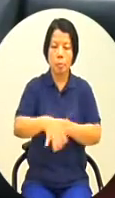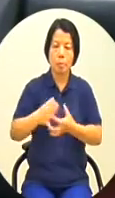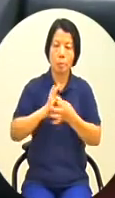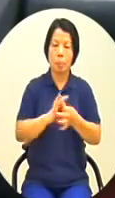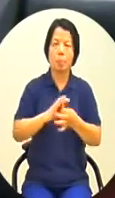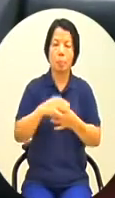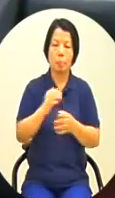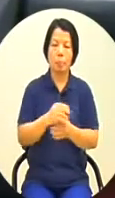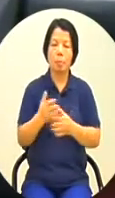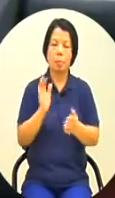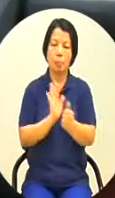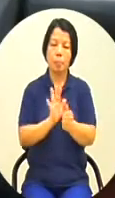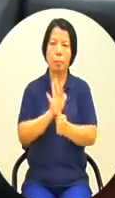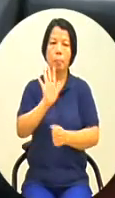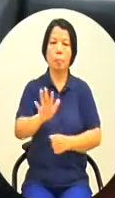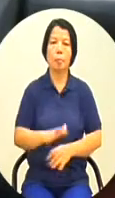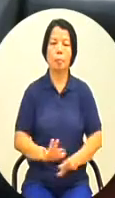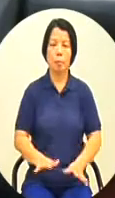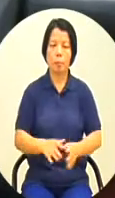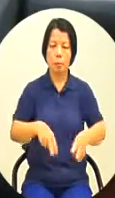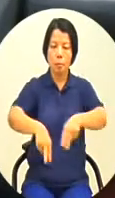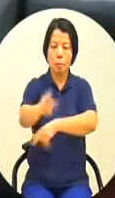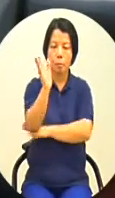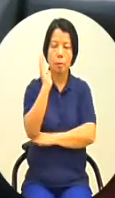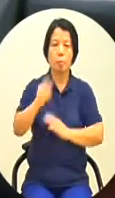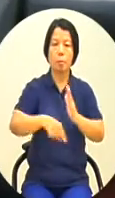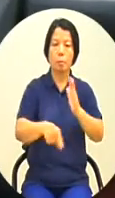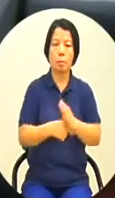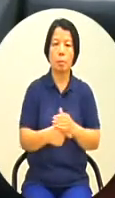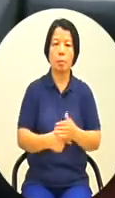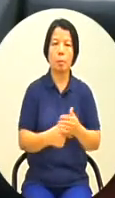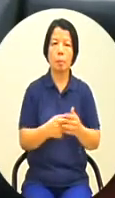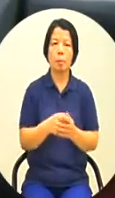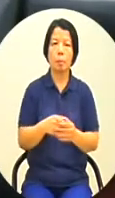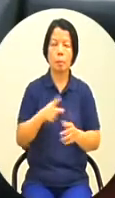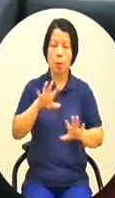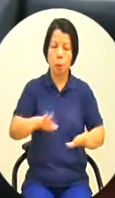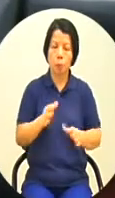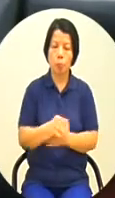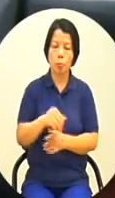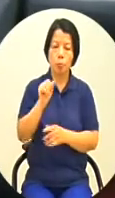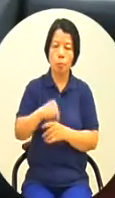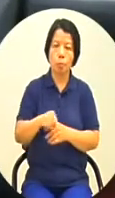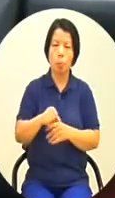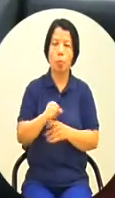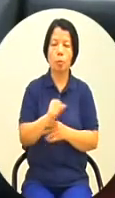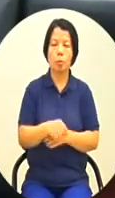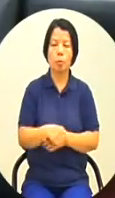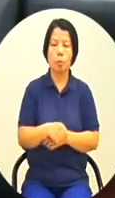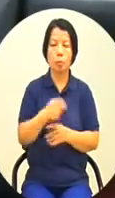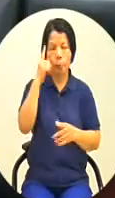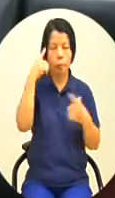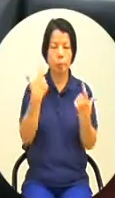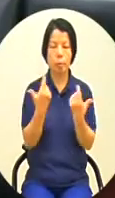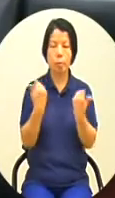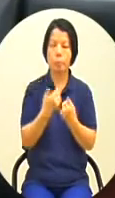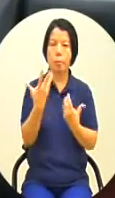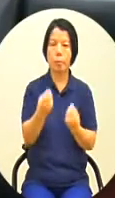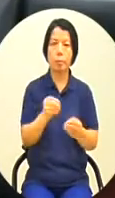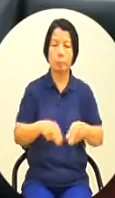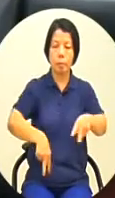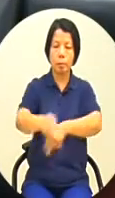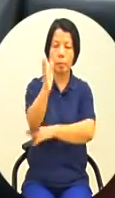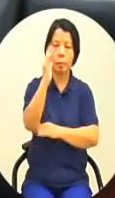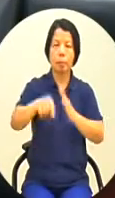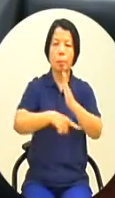基本上雖然還沒看到行政院合定主管機關的部分基本上是同意沒有意見我相信行政院應該也不會有太